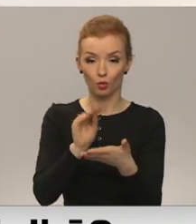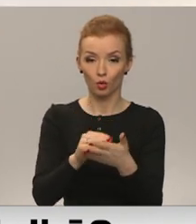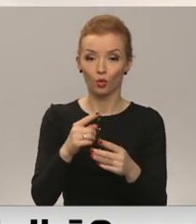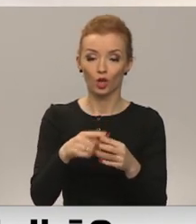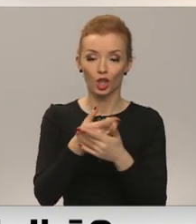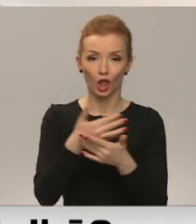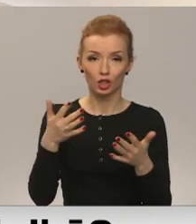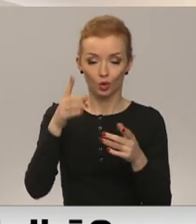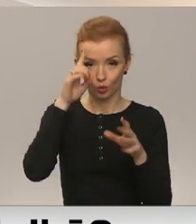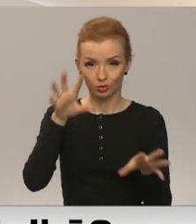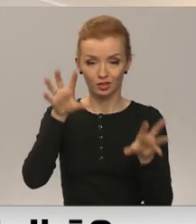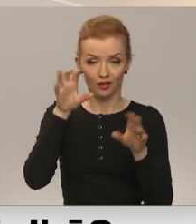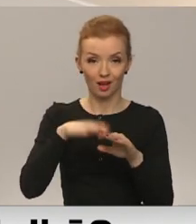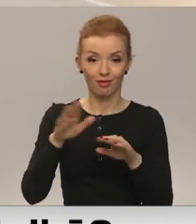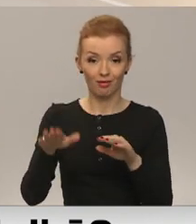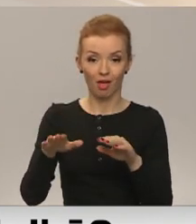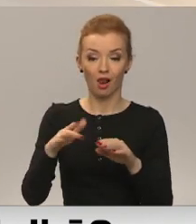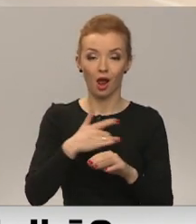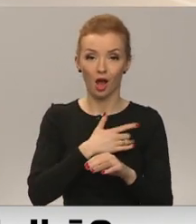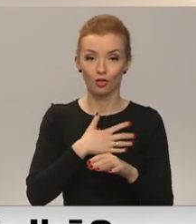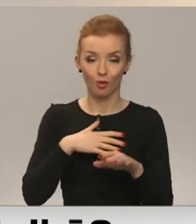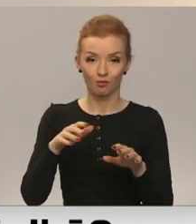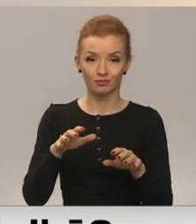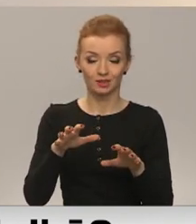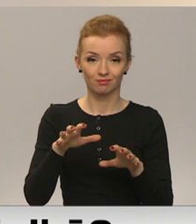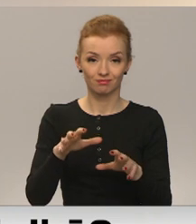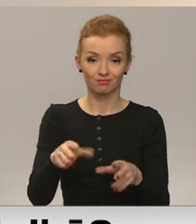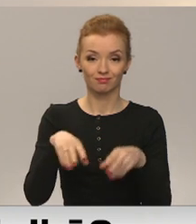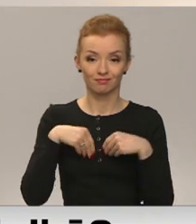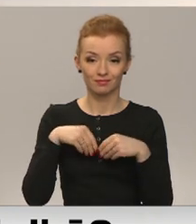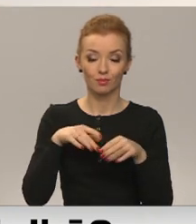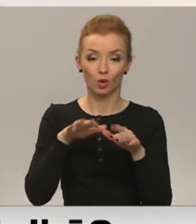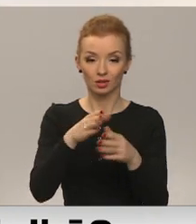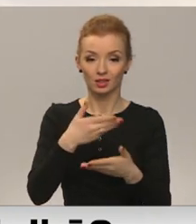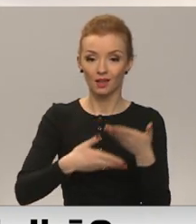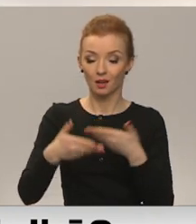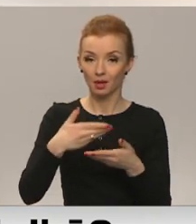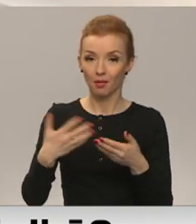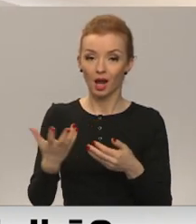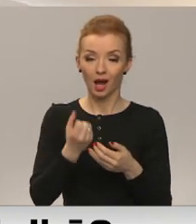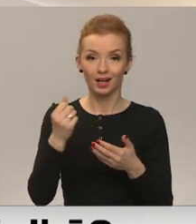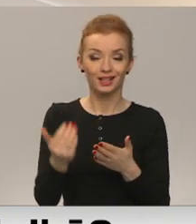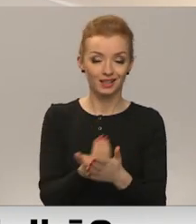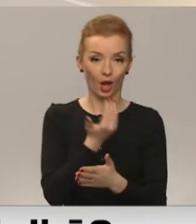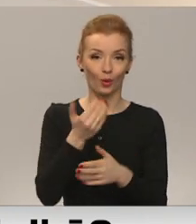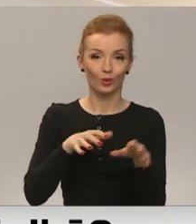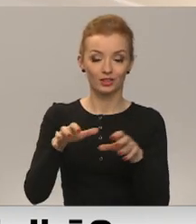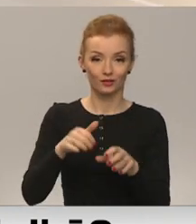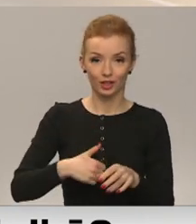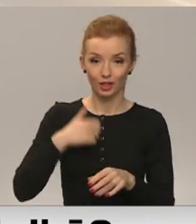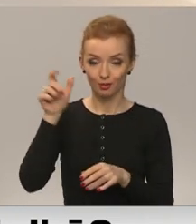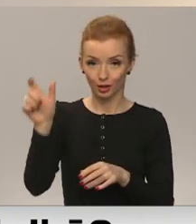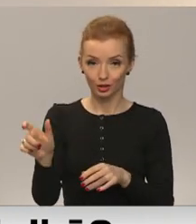interpretācijas dēļ. Adopcijas procesu dzīvniekam bija domāts jau sadarbībā ar potenciālo jauno dzīvnieka